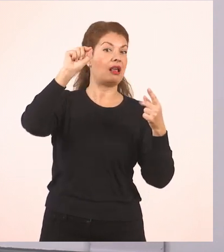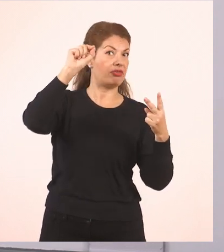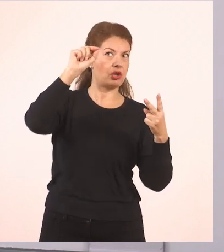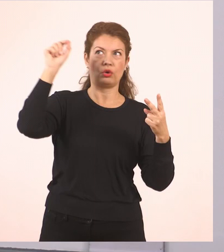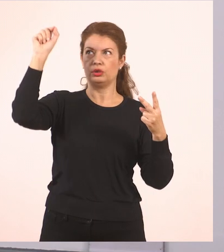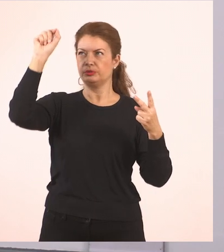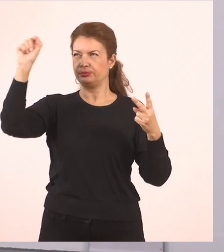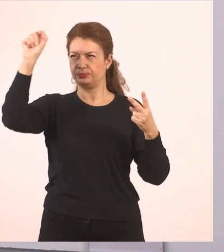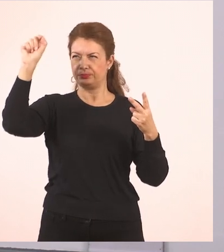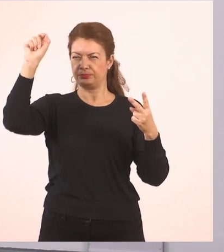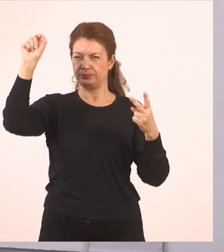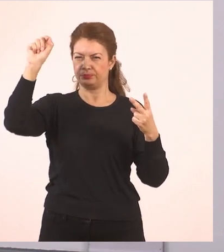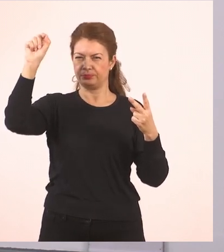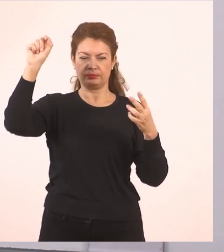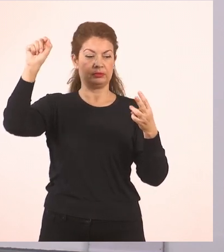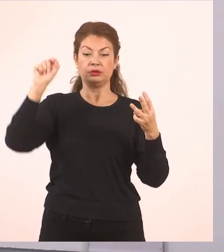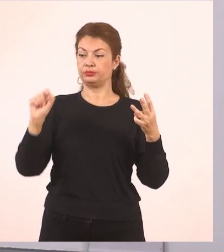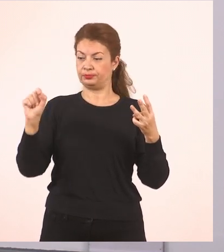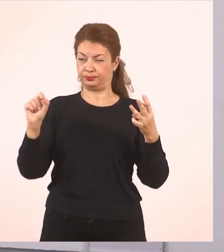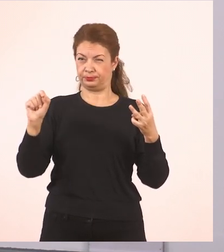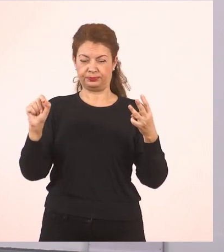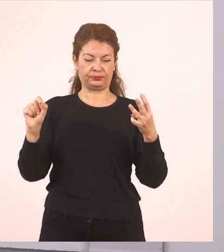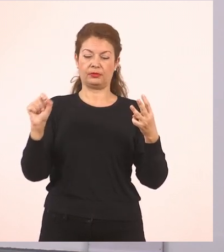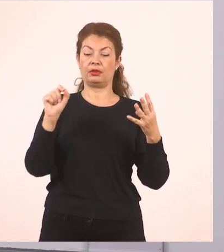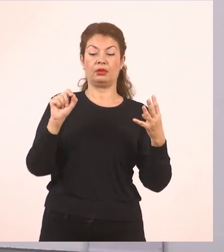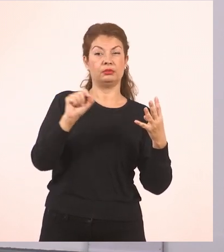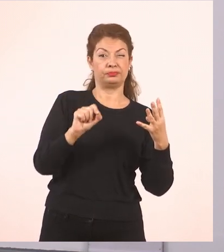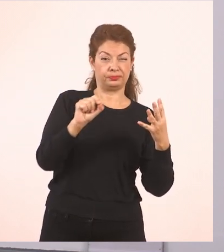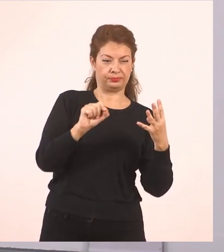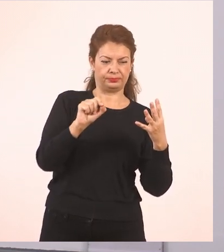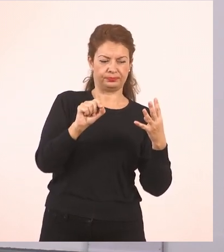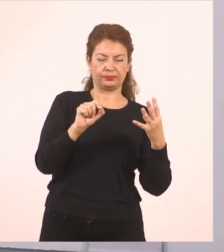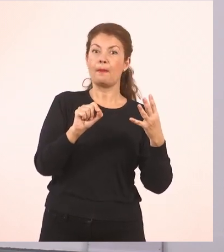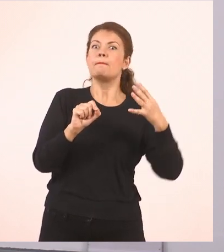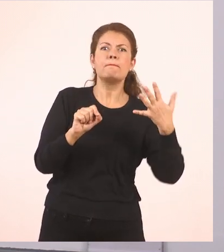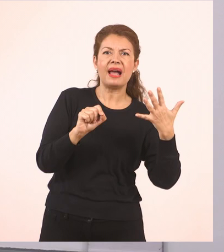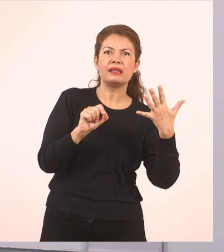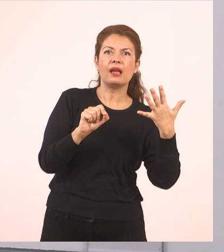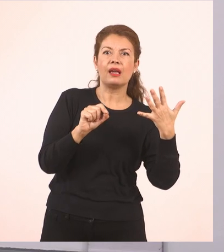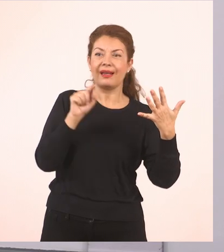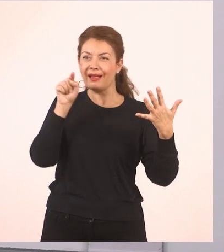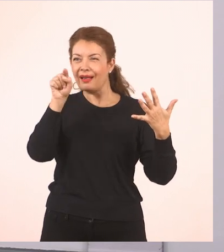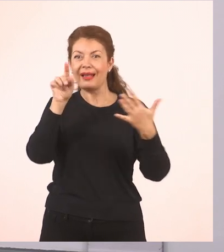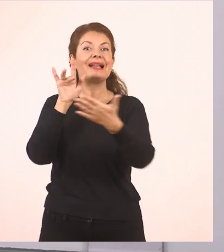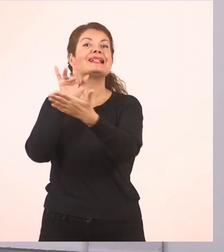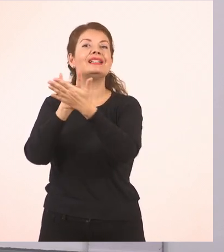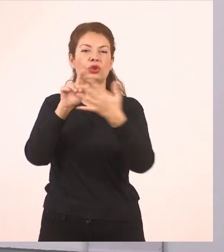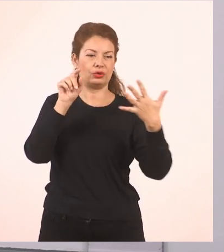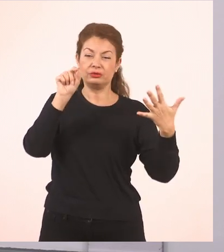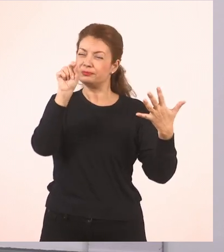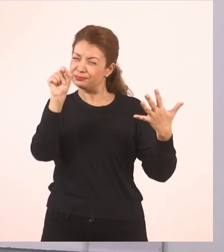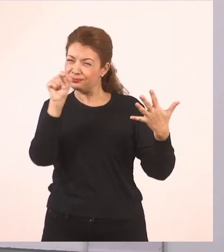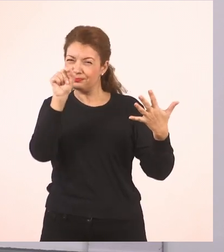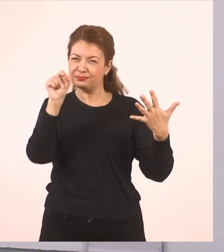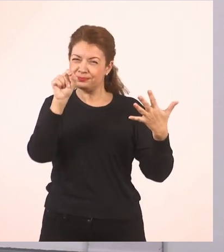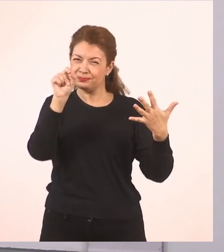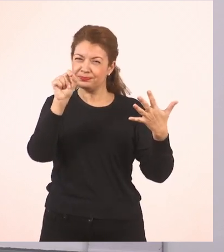Είμασταν στο 4, νάτο, είναι ίδιο με το από πάνω, οπότε θα φτιάξω άλλη μία έδος στη μέση για να